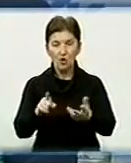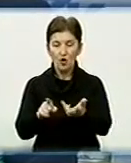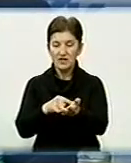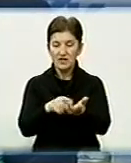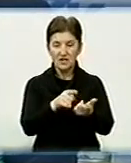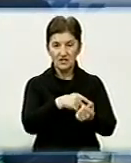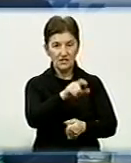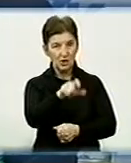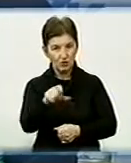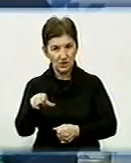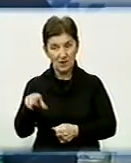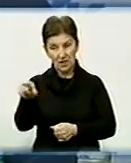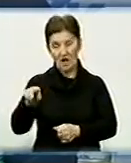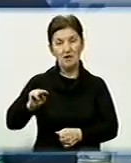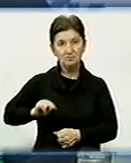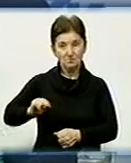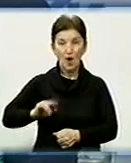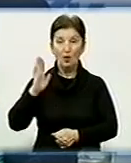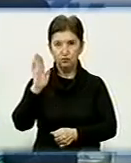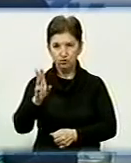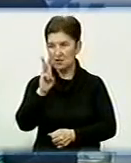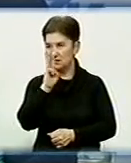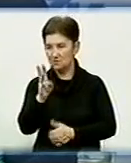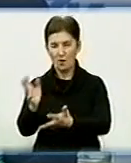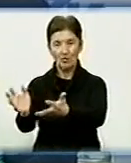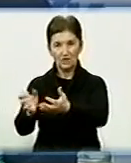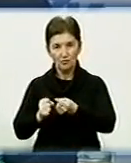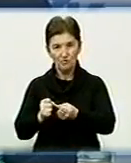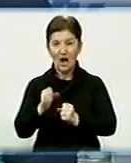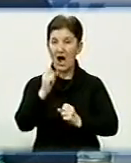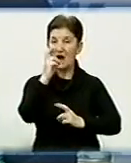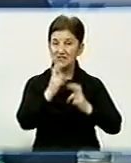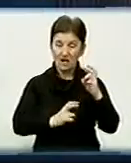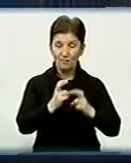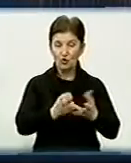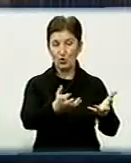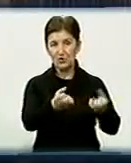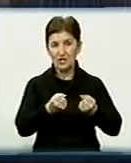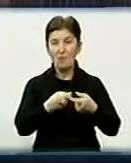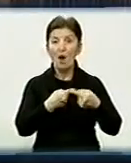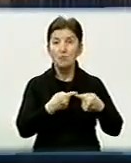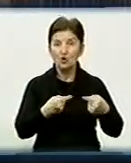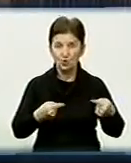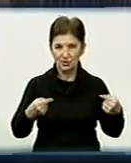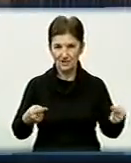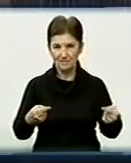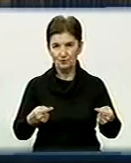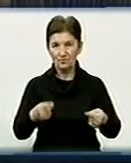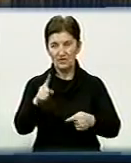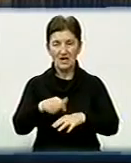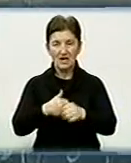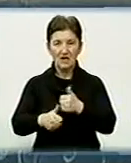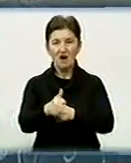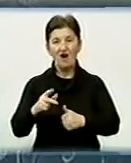зайнятих на цьому виробництві, буде отримувати заробітну плату, а завод отримує товарну продукцію. Лідерами з виробництва цукру вважається